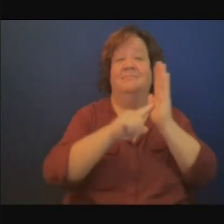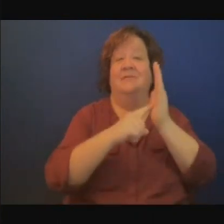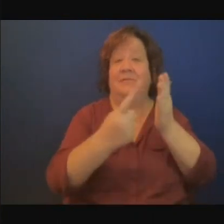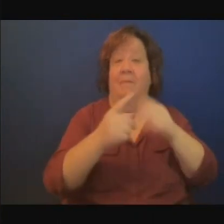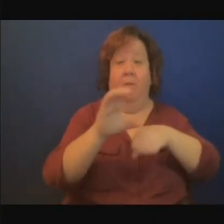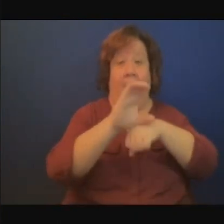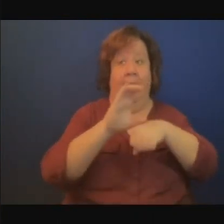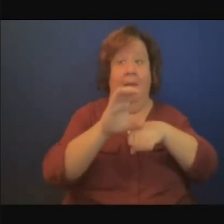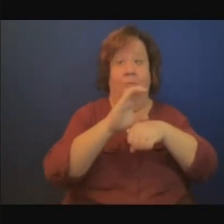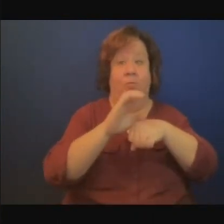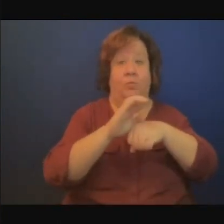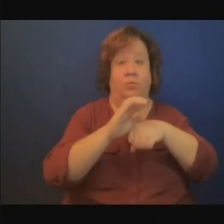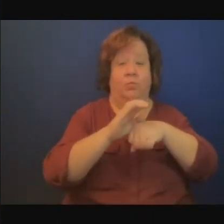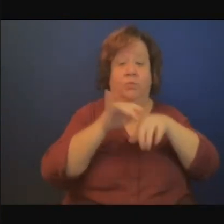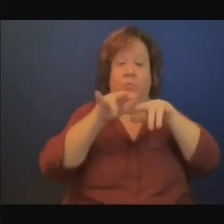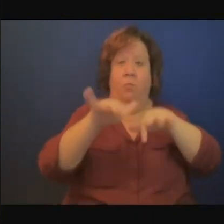banques